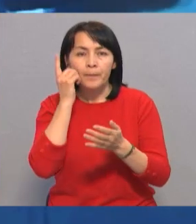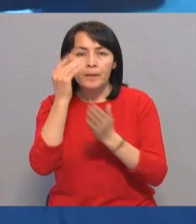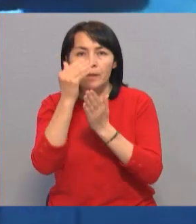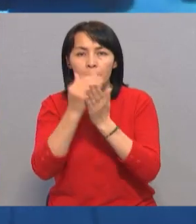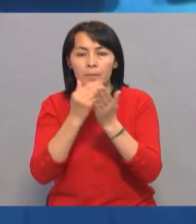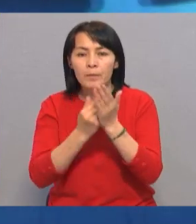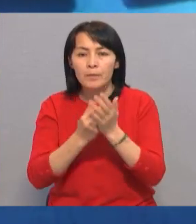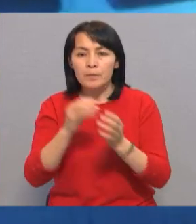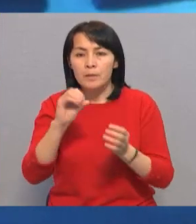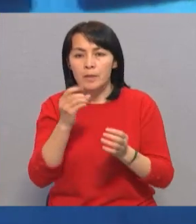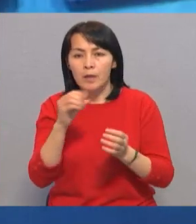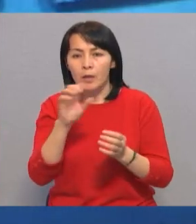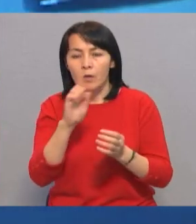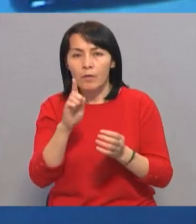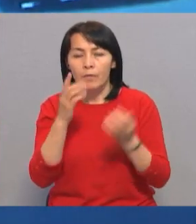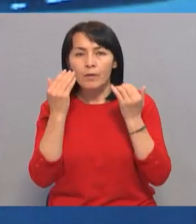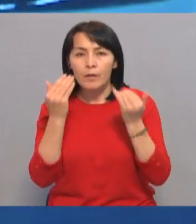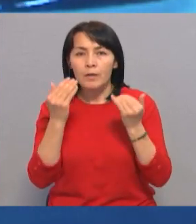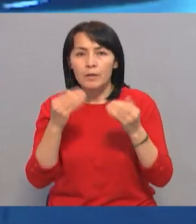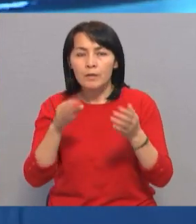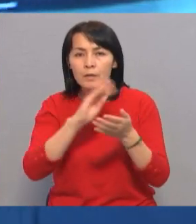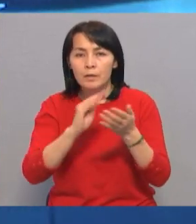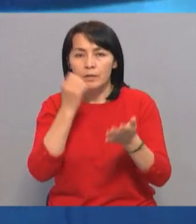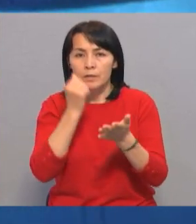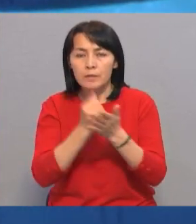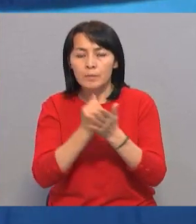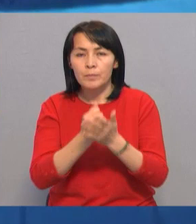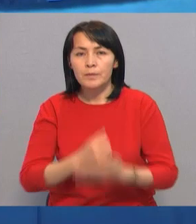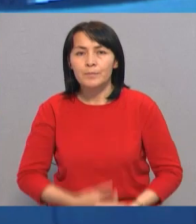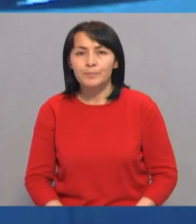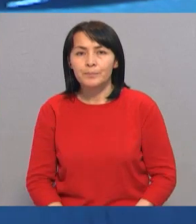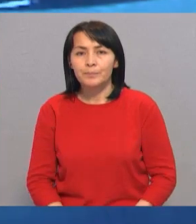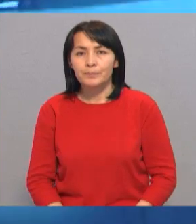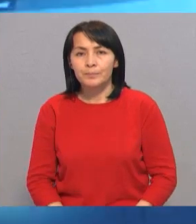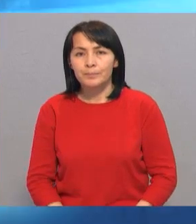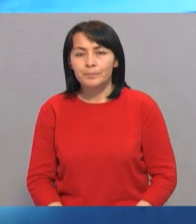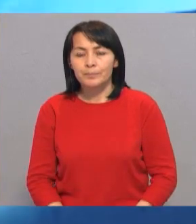приложение EGov Mobile и иметь электронную цифровую подпись.